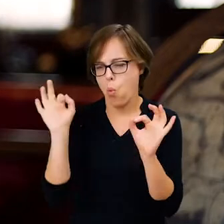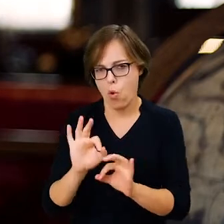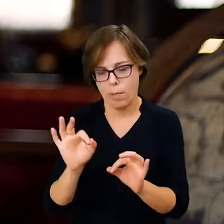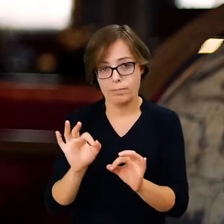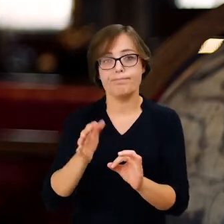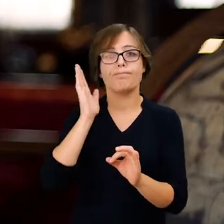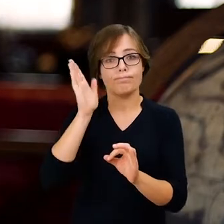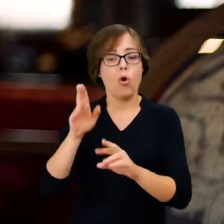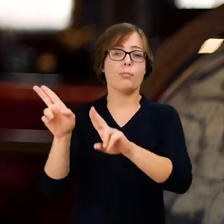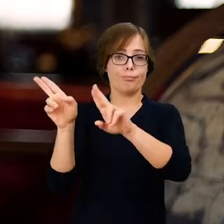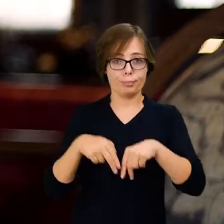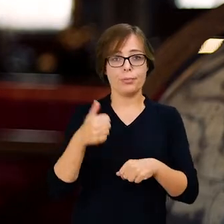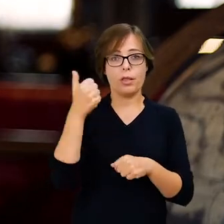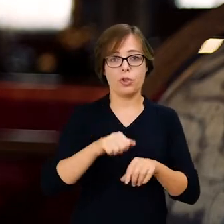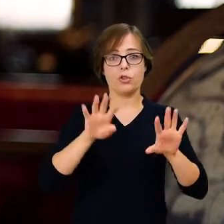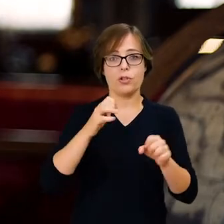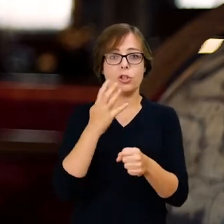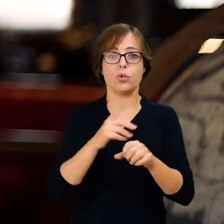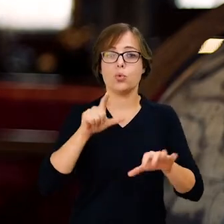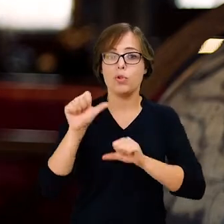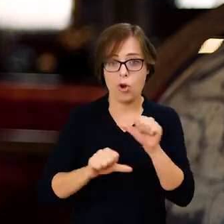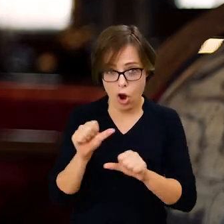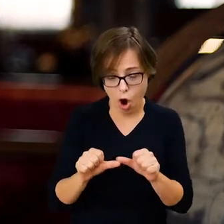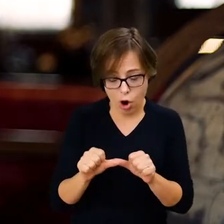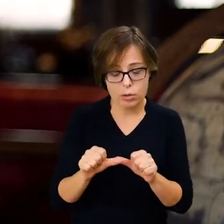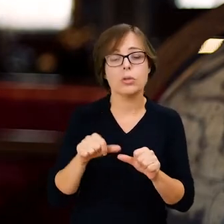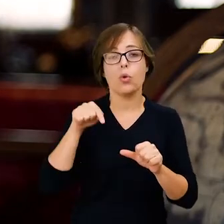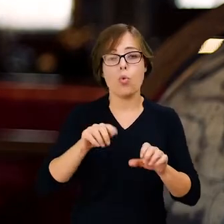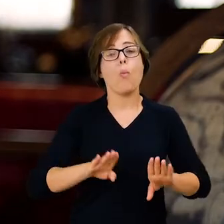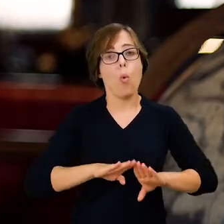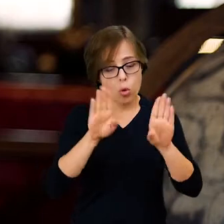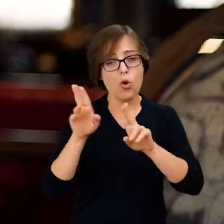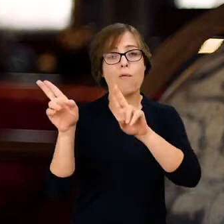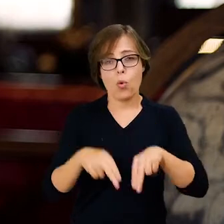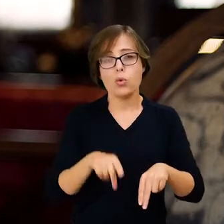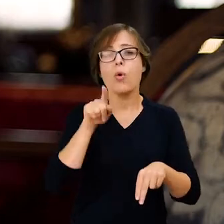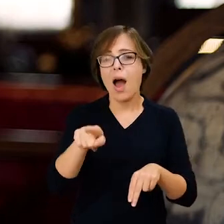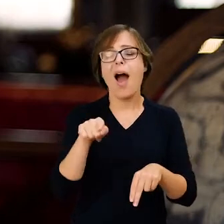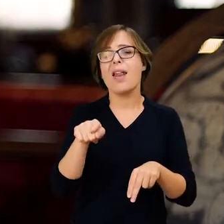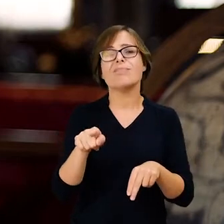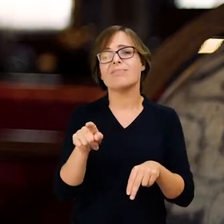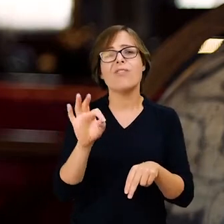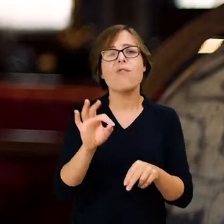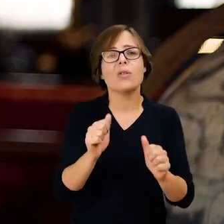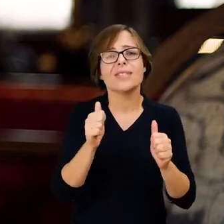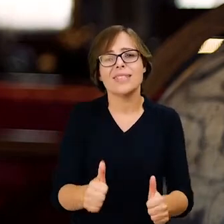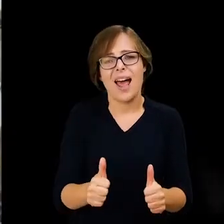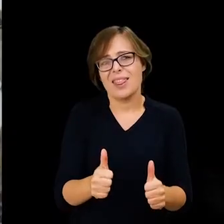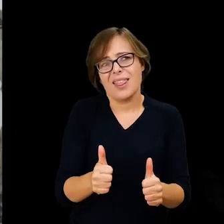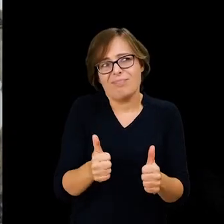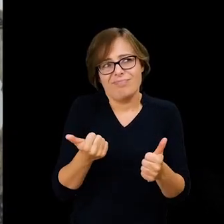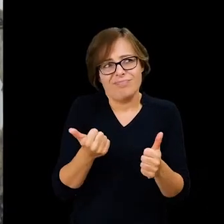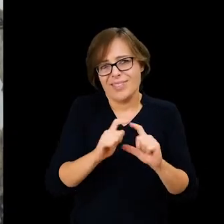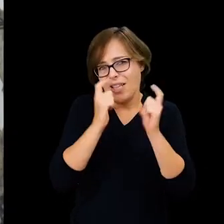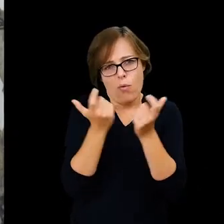rewindykacji w 1947 roku powróciły one do muzeum w stanie, można powiedzieć, totalnego rozkładu.